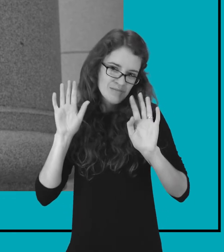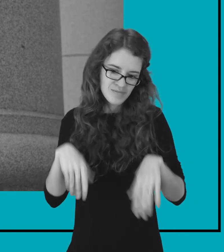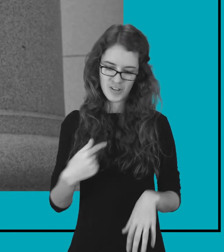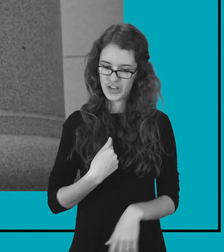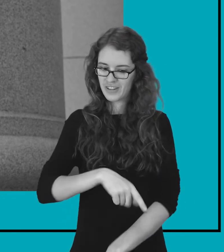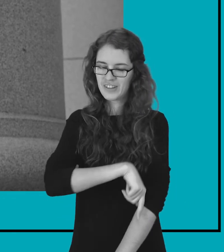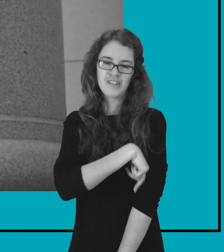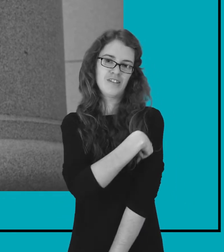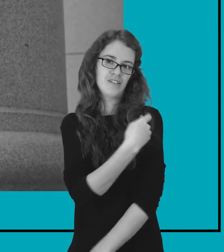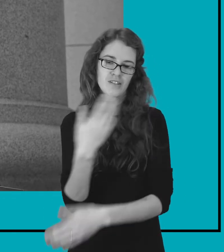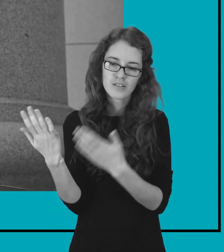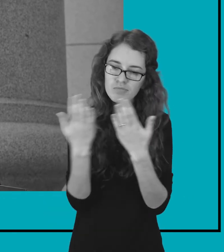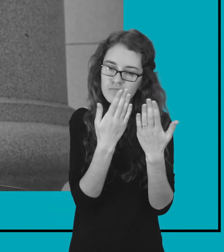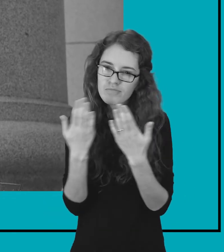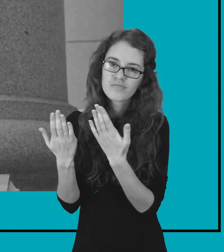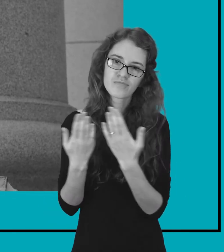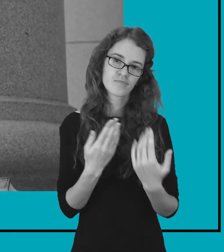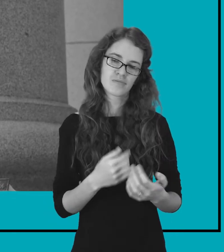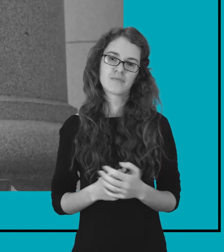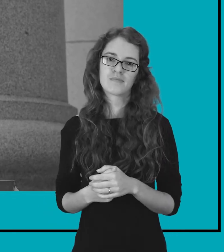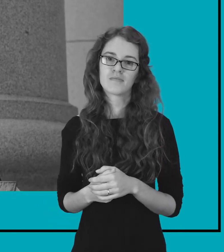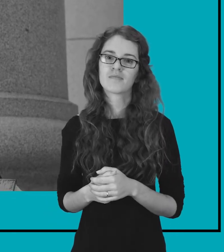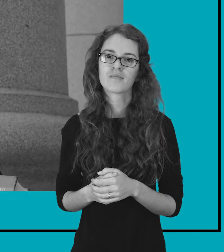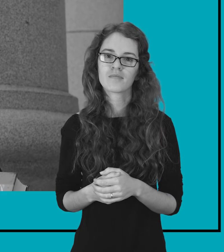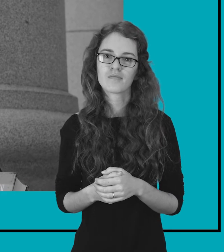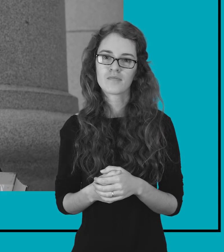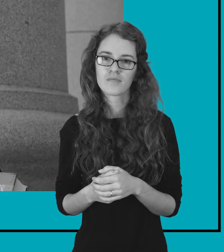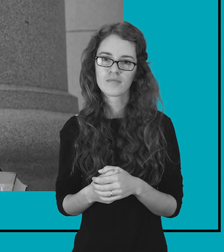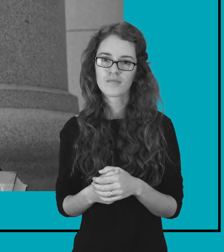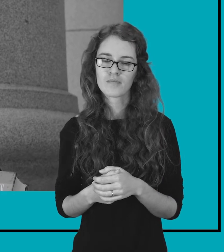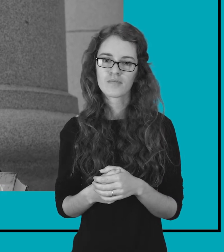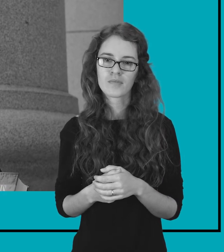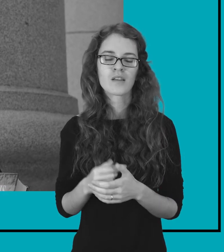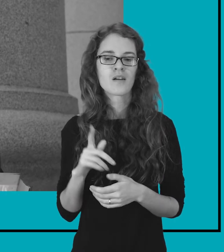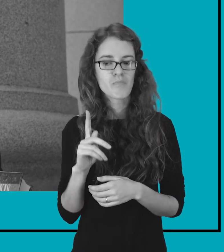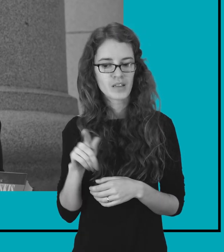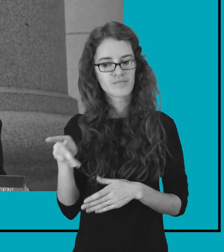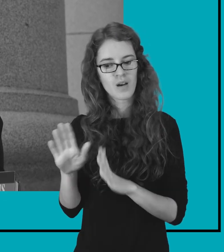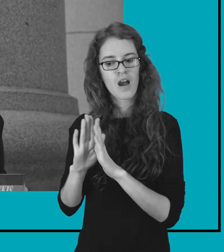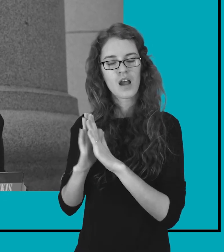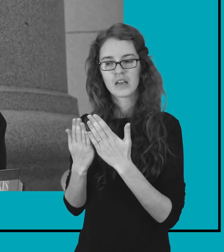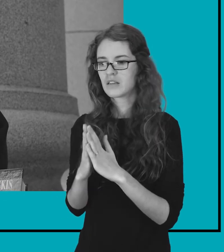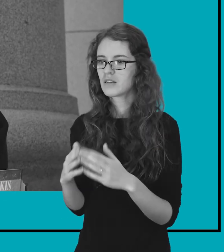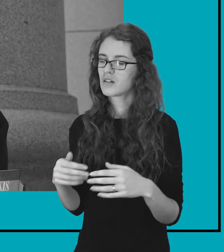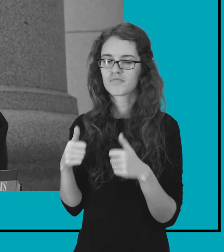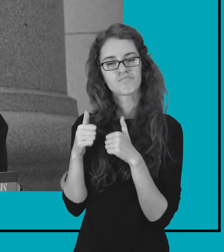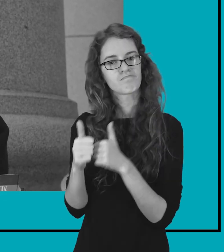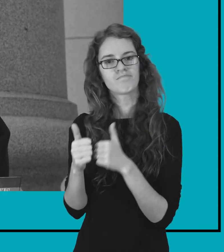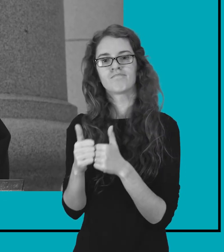Ir aš ją skaičiau tikrai ilgai, tikrai ilgai skaičiau. Bet čia viena iš tų knygų, kur